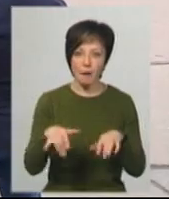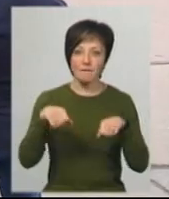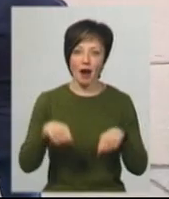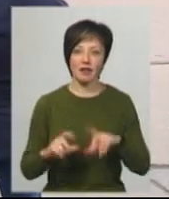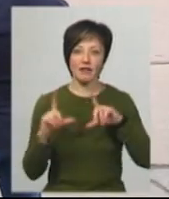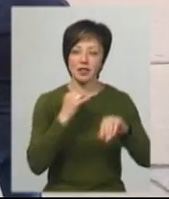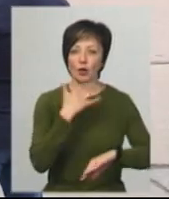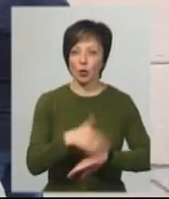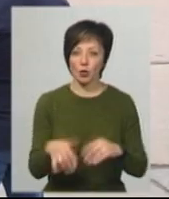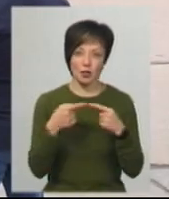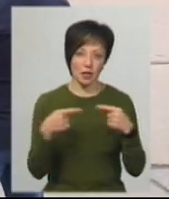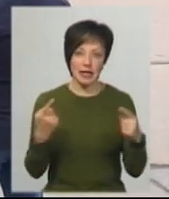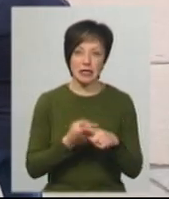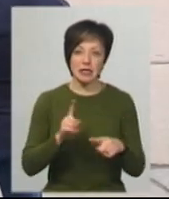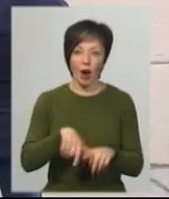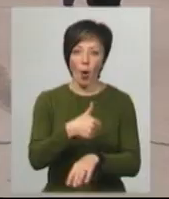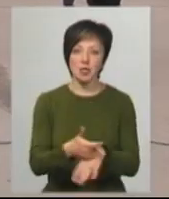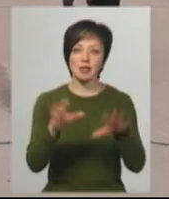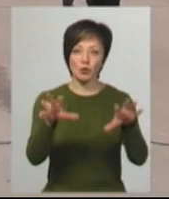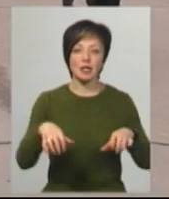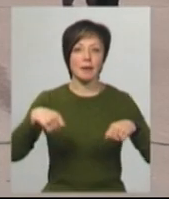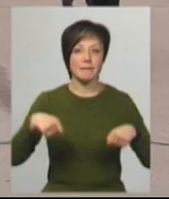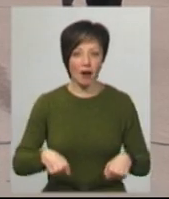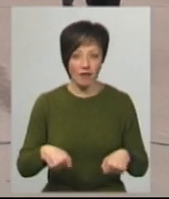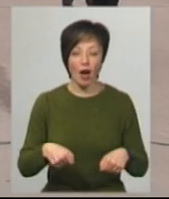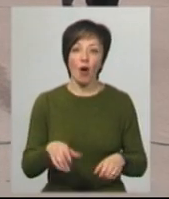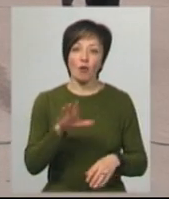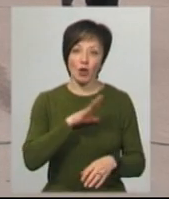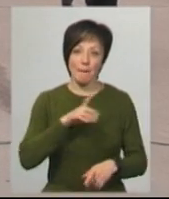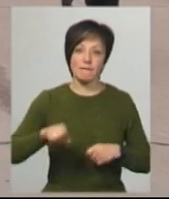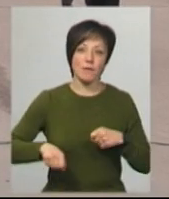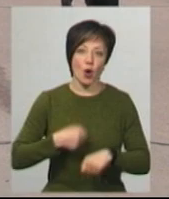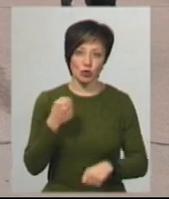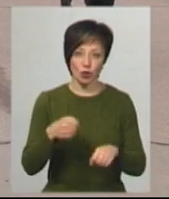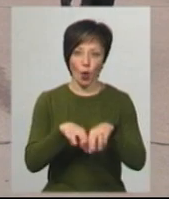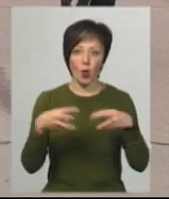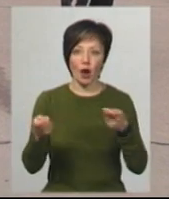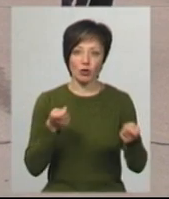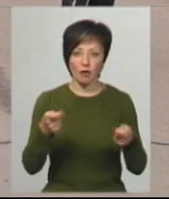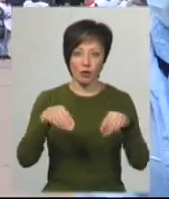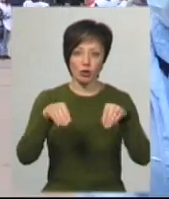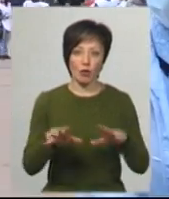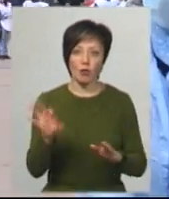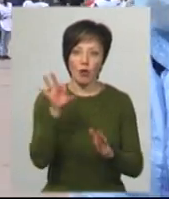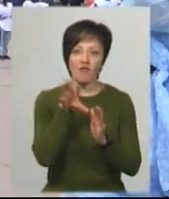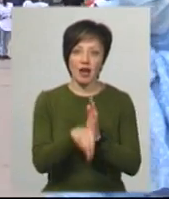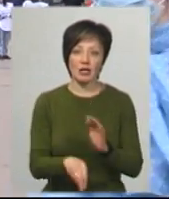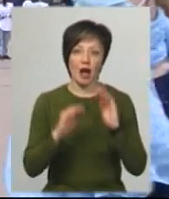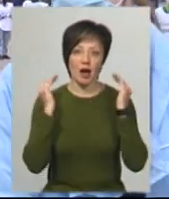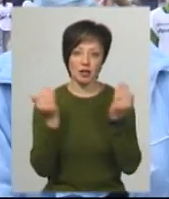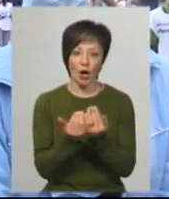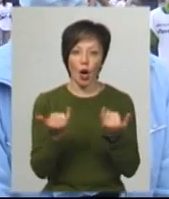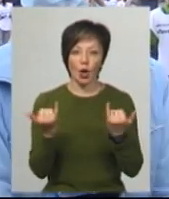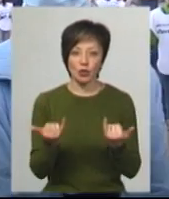діяльність». Саме ці конституційні права, каже організатор акції Віктор Вікарчук, були порушені урядовою постановою проведення карантину. Людей сьогодні